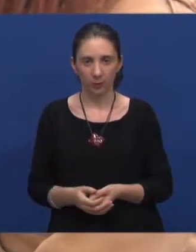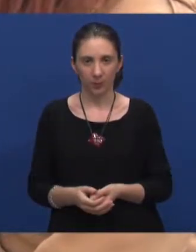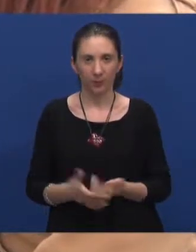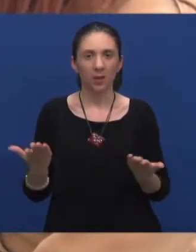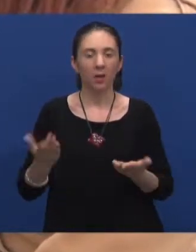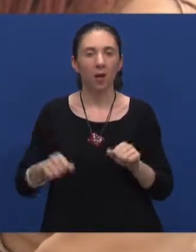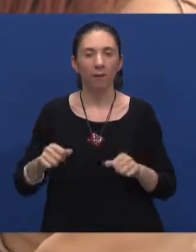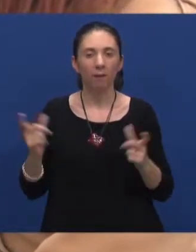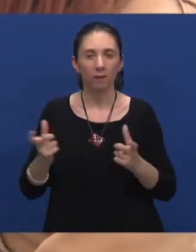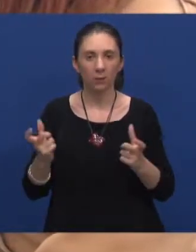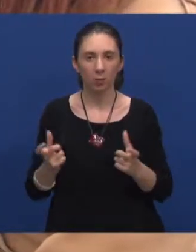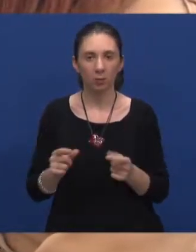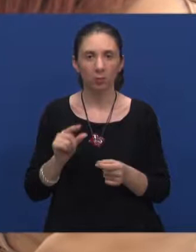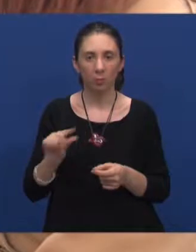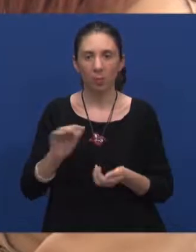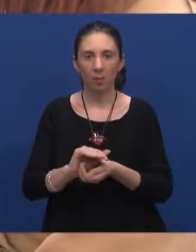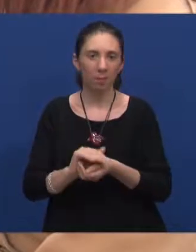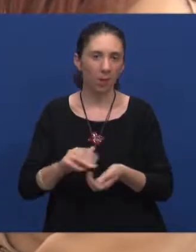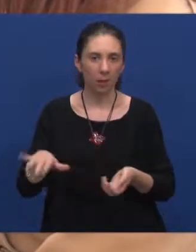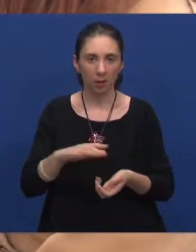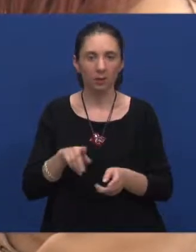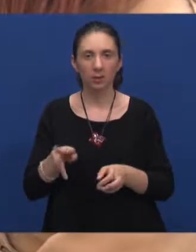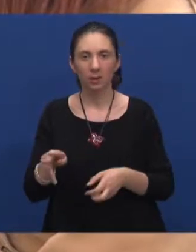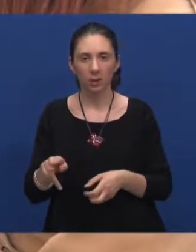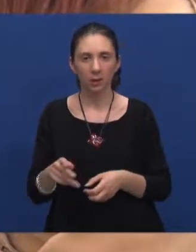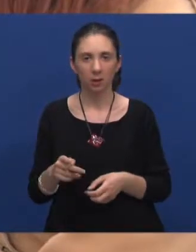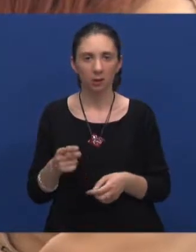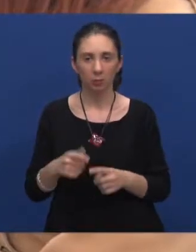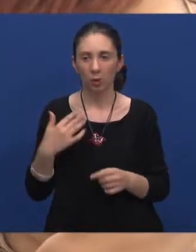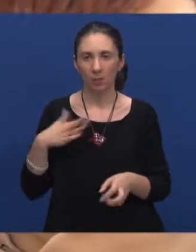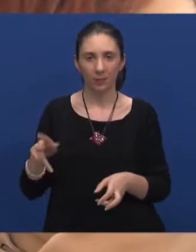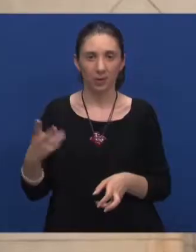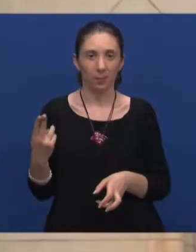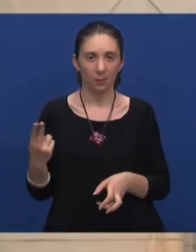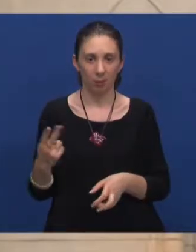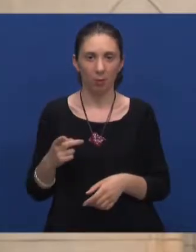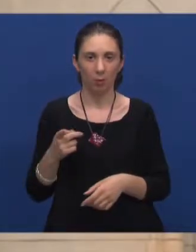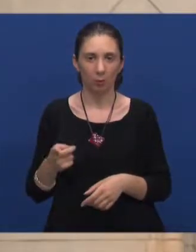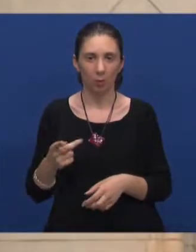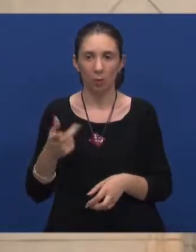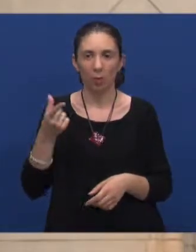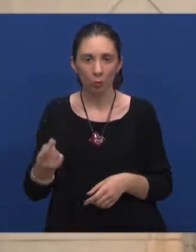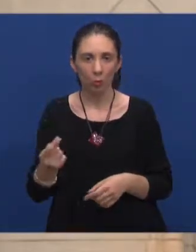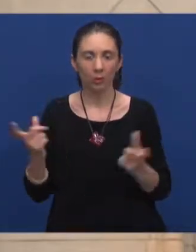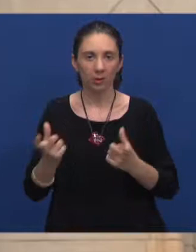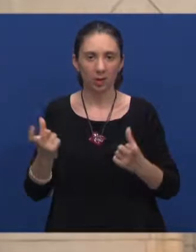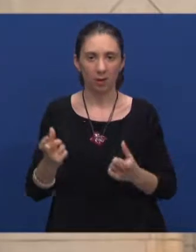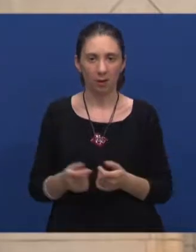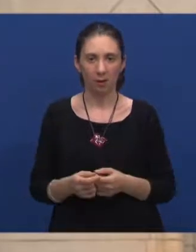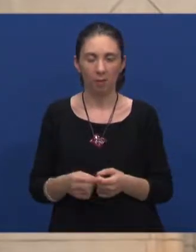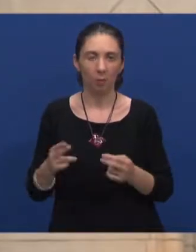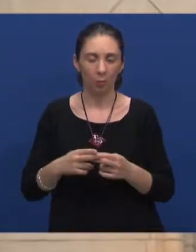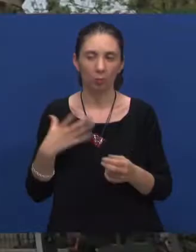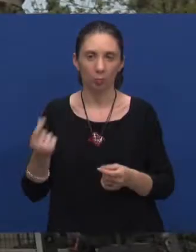I kako fešta? Pa, malo sa prijateljima i sestrom, obzirom da imam sestru glizanku, to će biti, to je zapravo dvostruko slavlje, pa malo ćemo